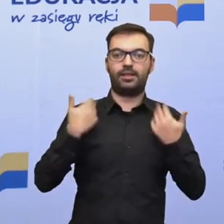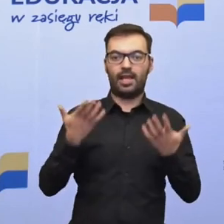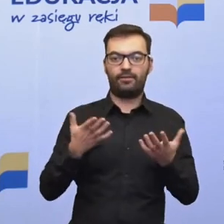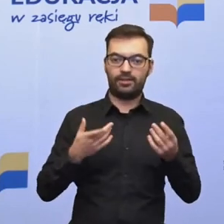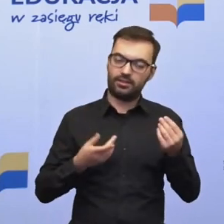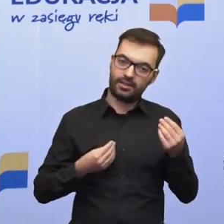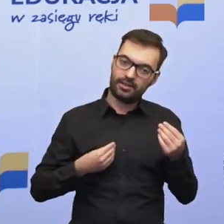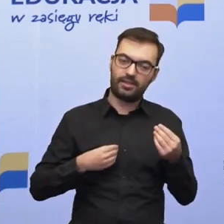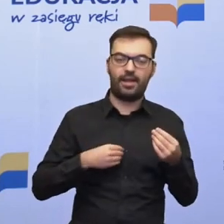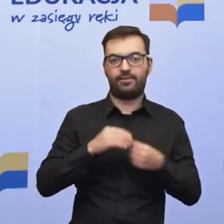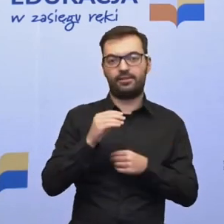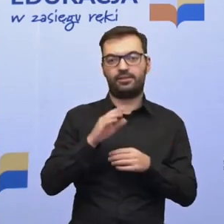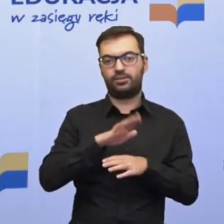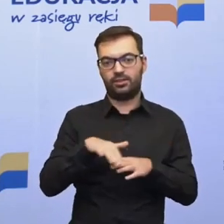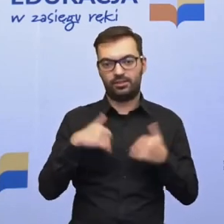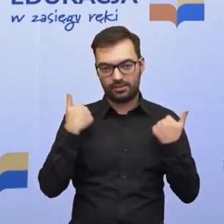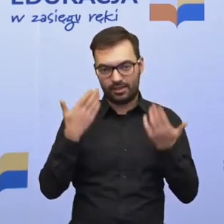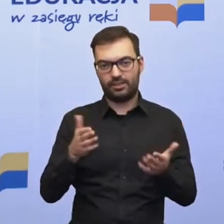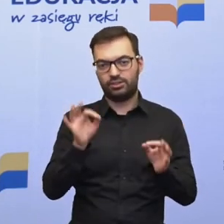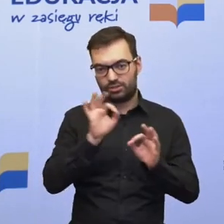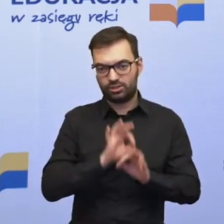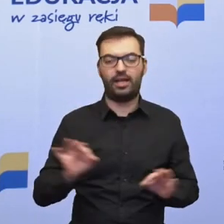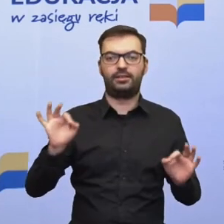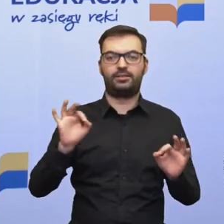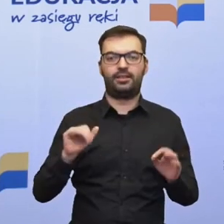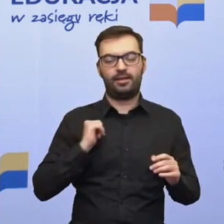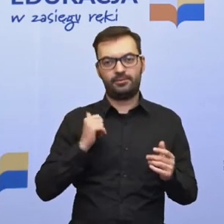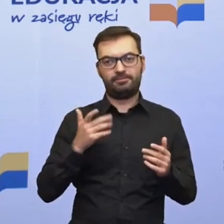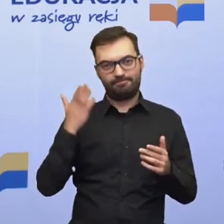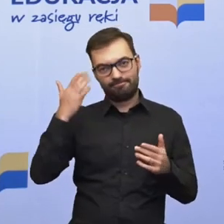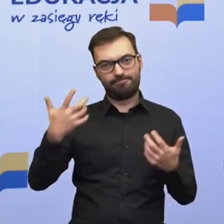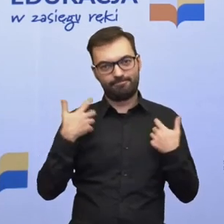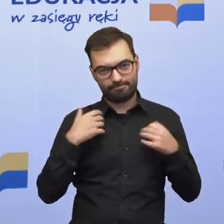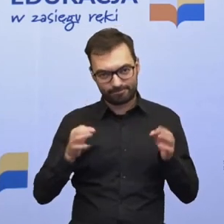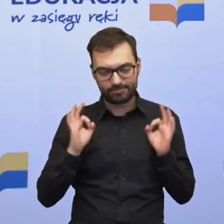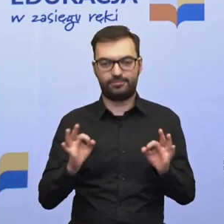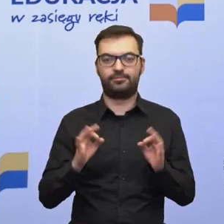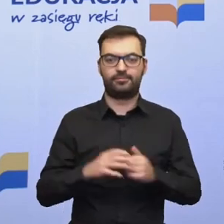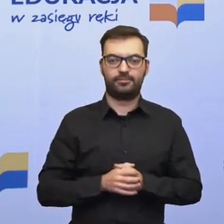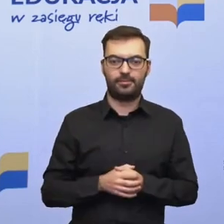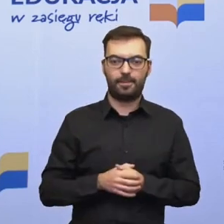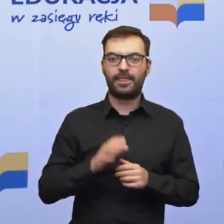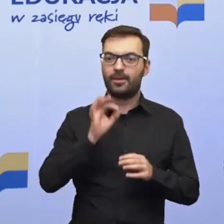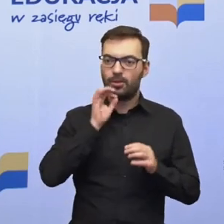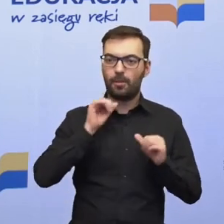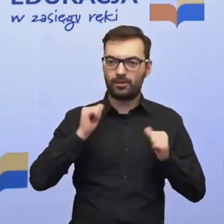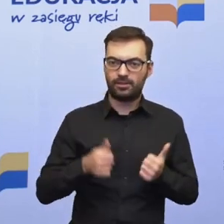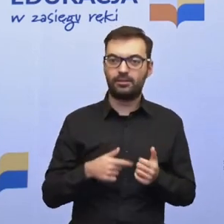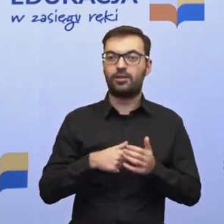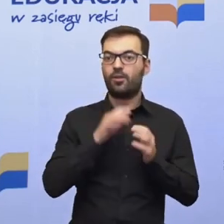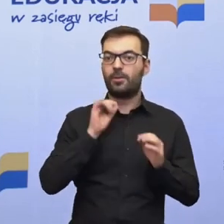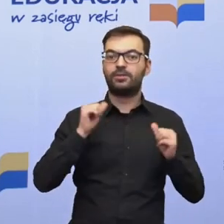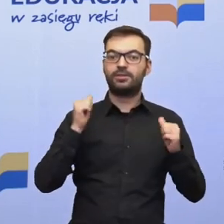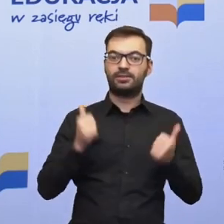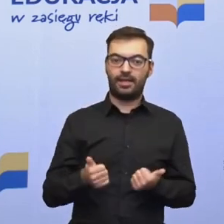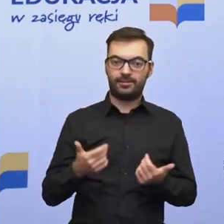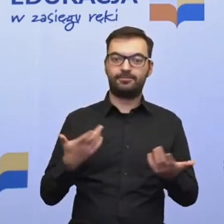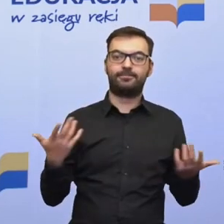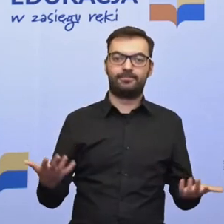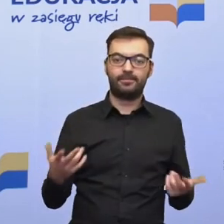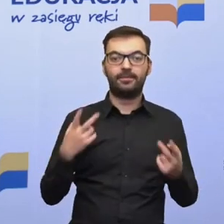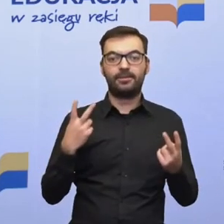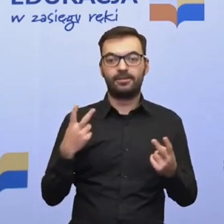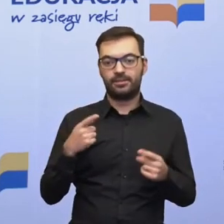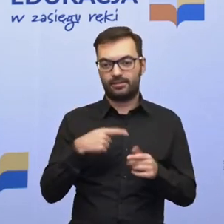największe liczby dzieci, jak największą szansę na spełnienie w życiu dorosłym, na ten dobrostan. A ten dobrostan zależy oczywiście